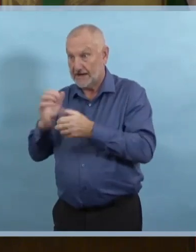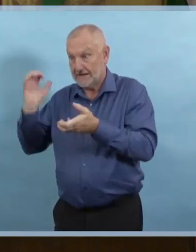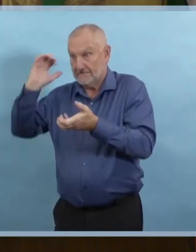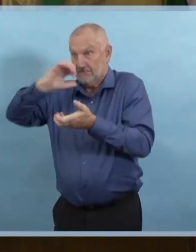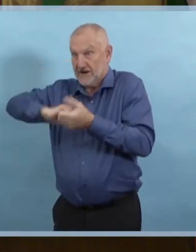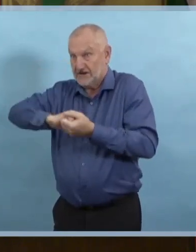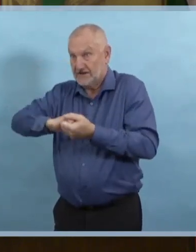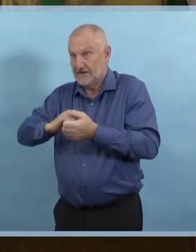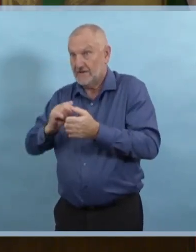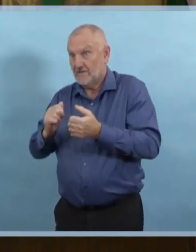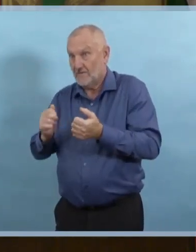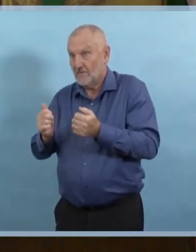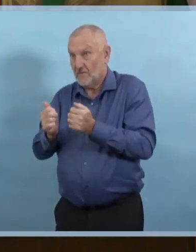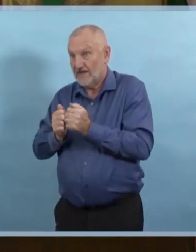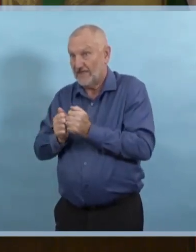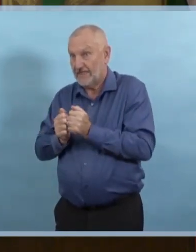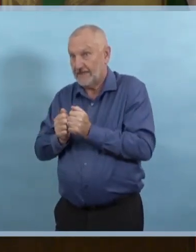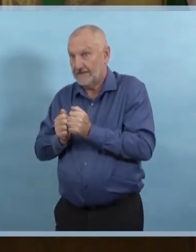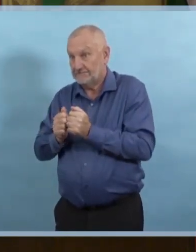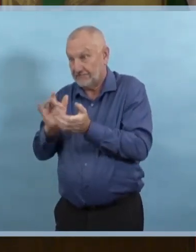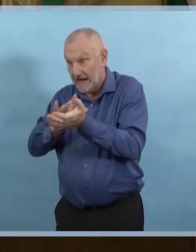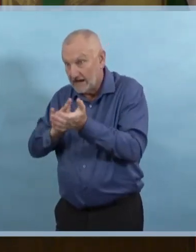Et donc, ils ont travaillé sur ce plan.